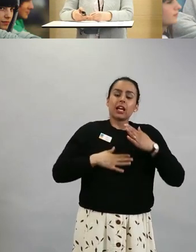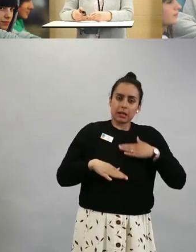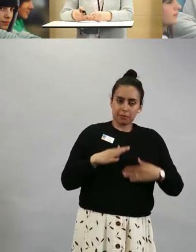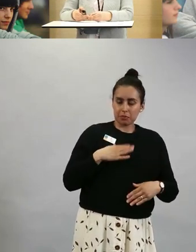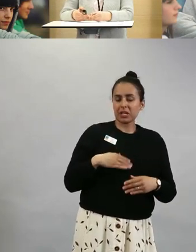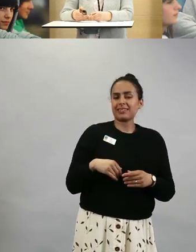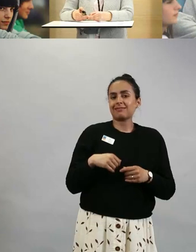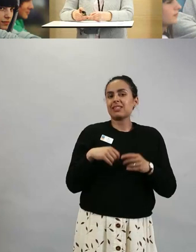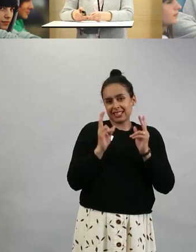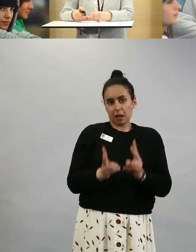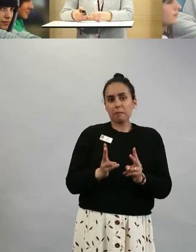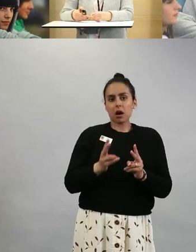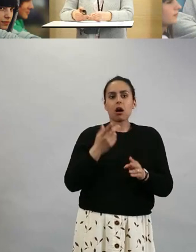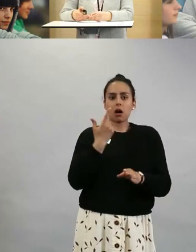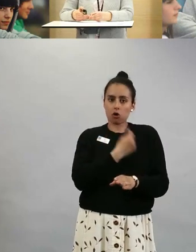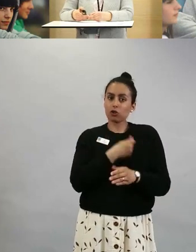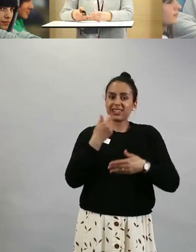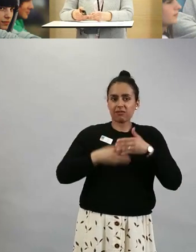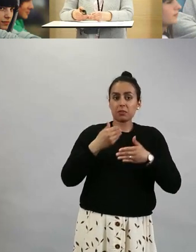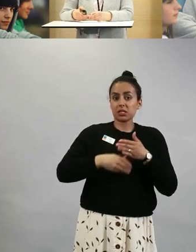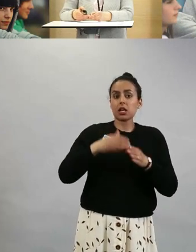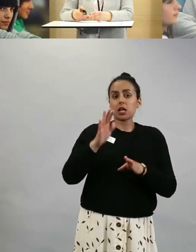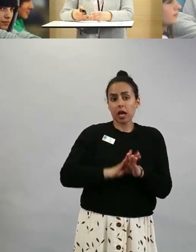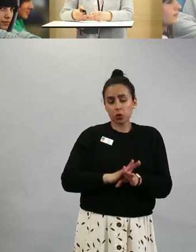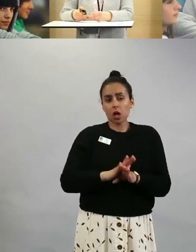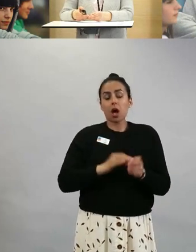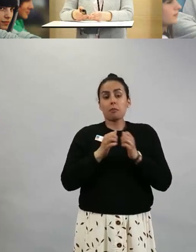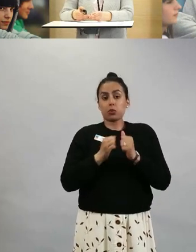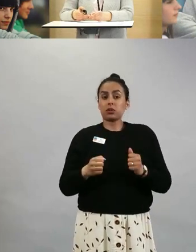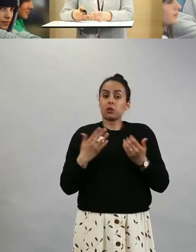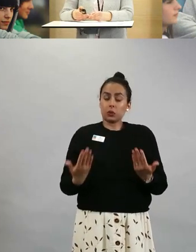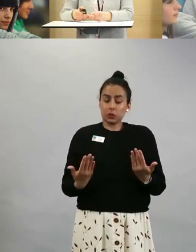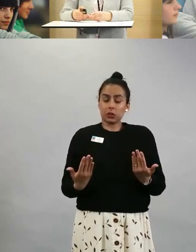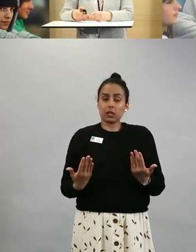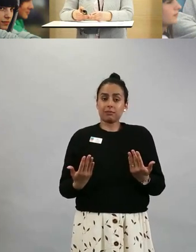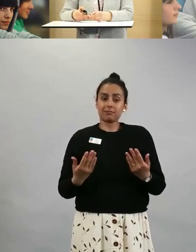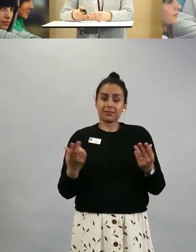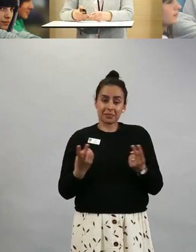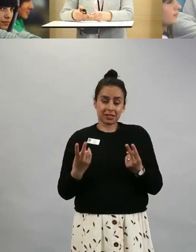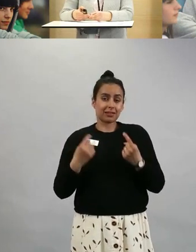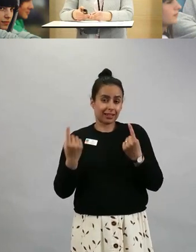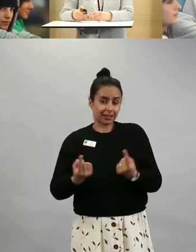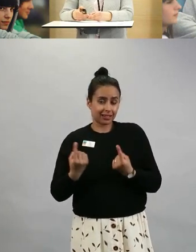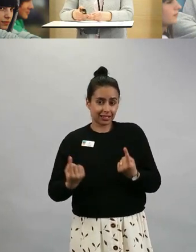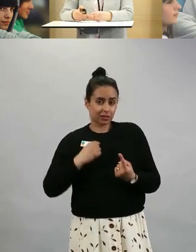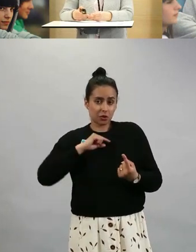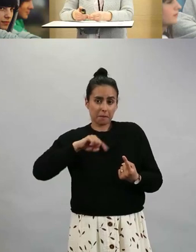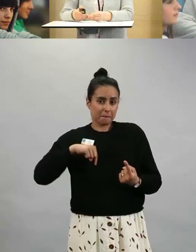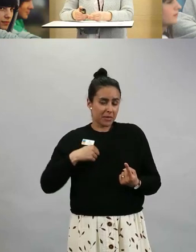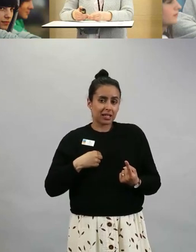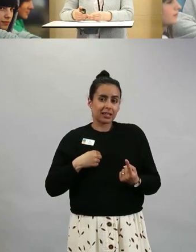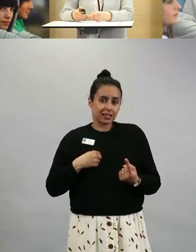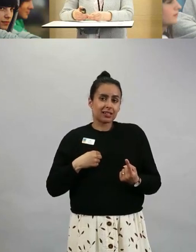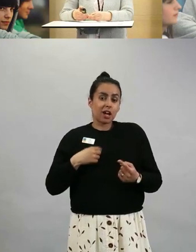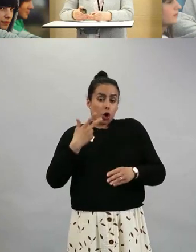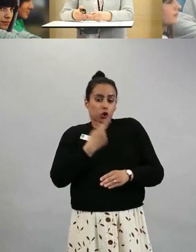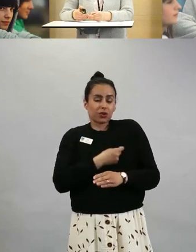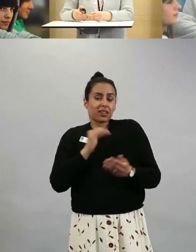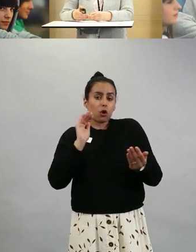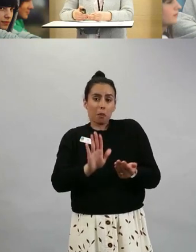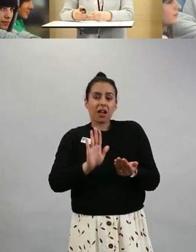rokotevalmistetta. Mutta tässä tilanteessa, kun me ei olla varmoja siitä sen rokotteen